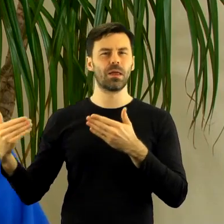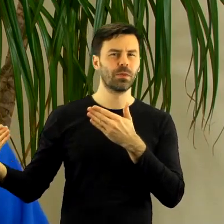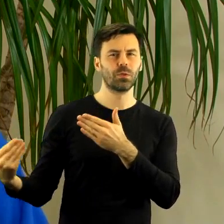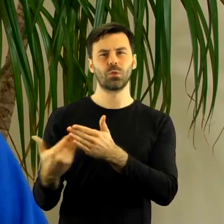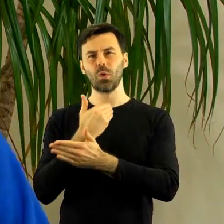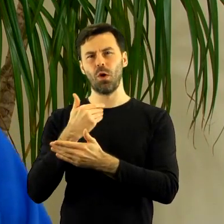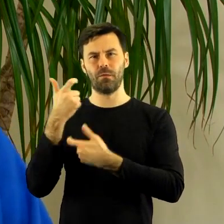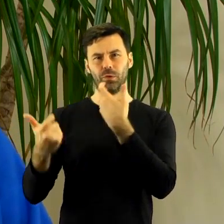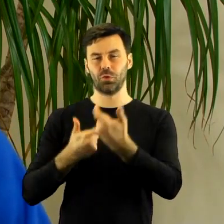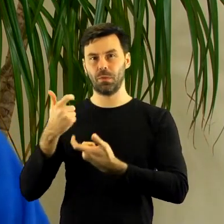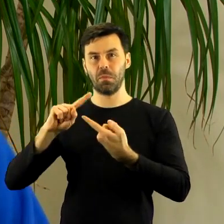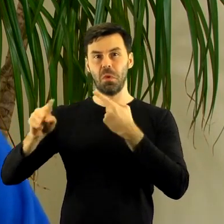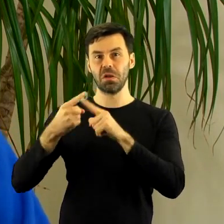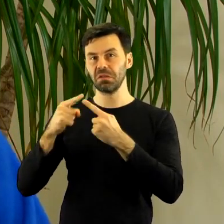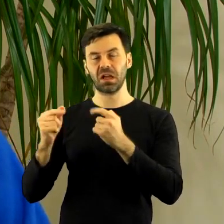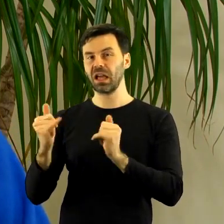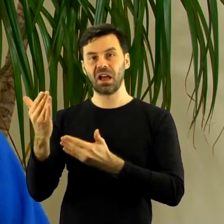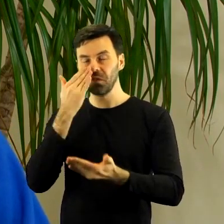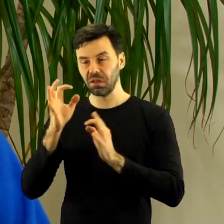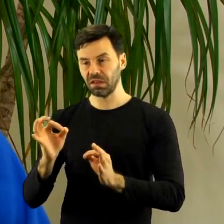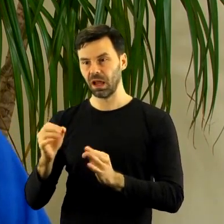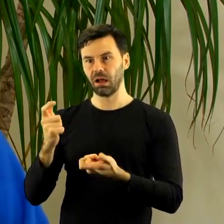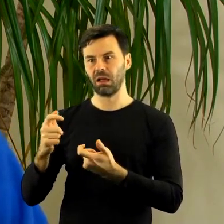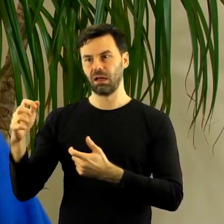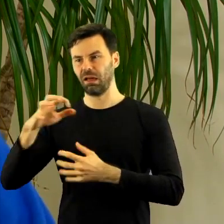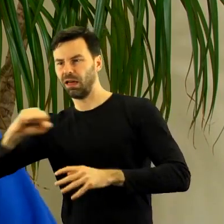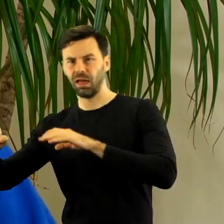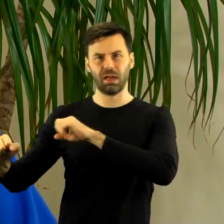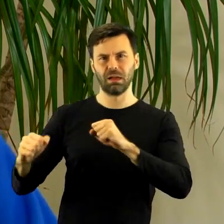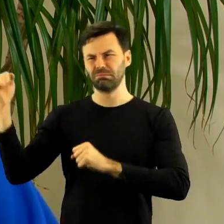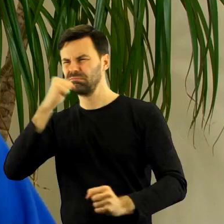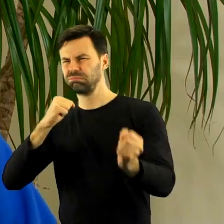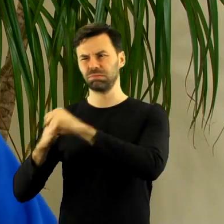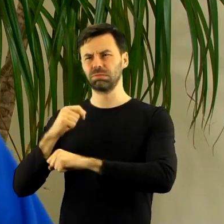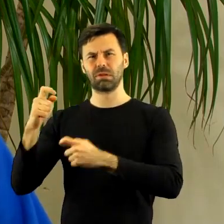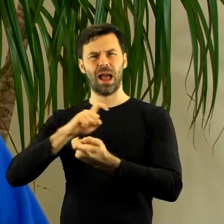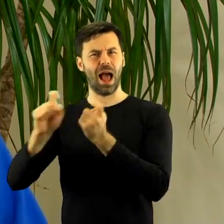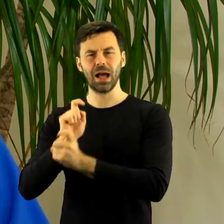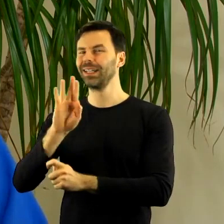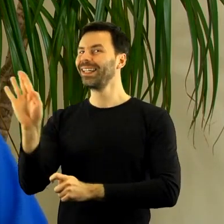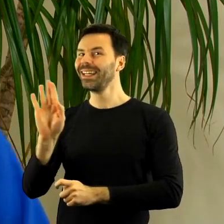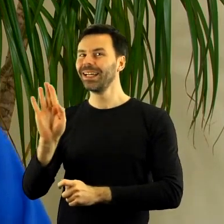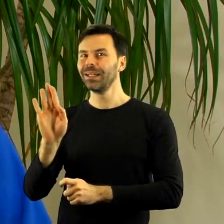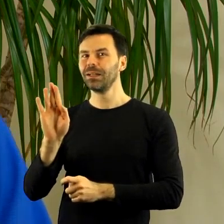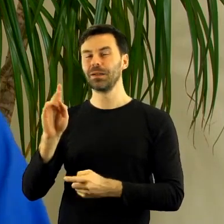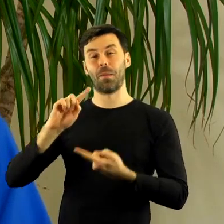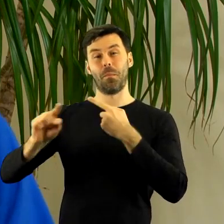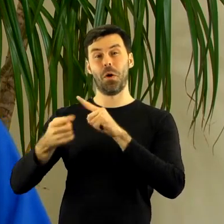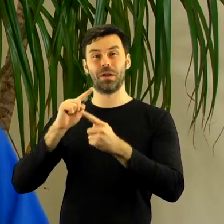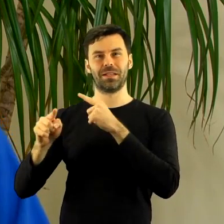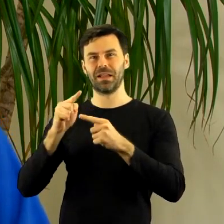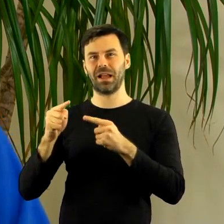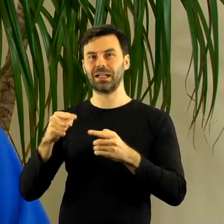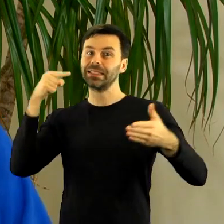miasto, że to można zmienić. I tę zmianę mogą zrobić po prostu ludzie. Miałabym takie marzenie, żeby